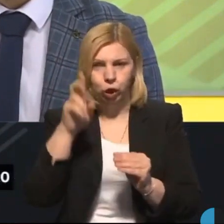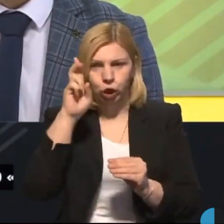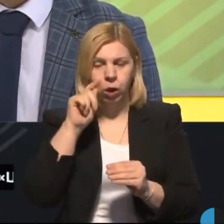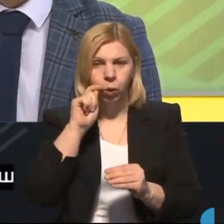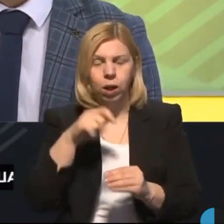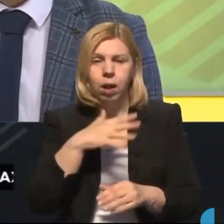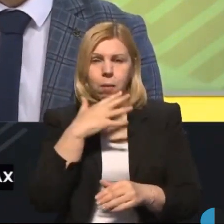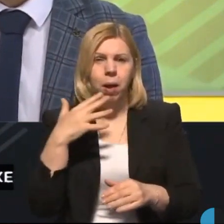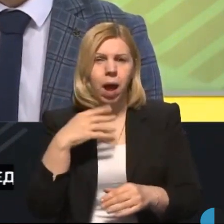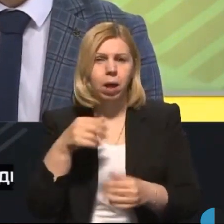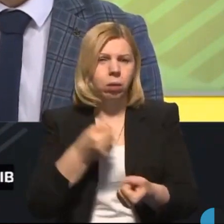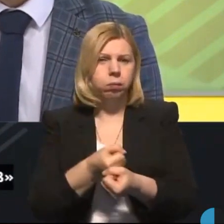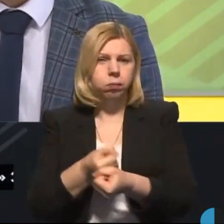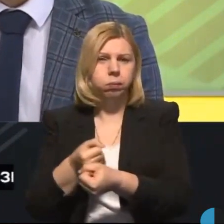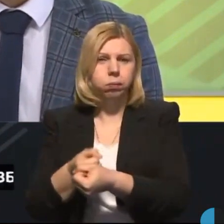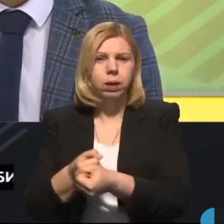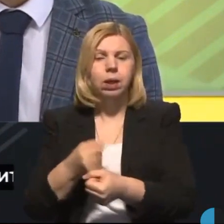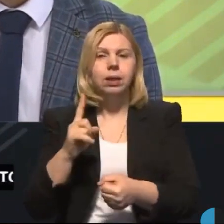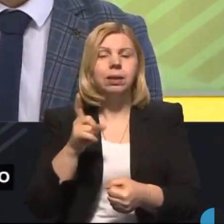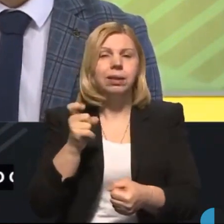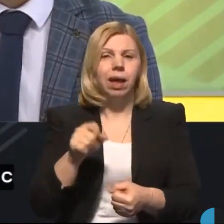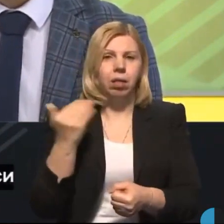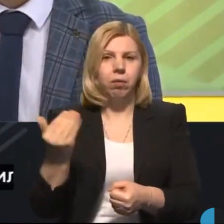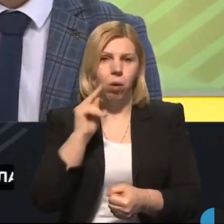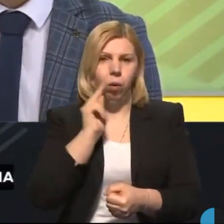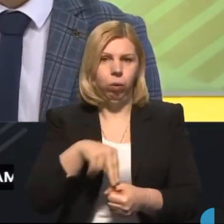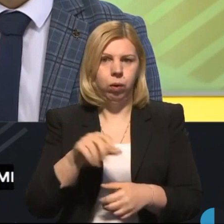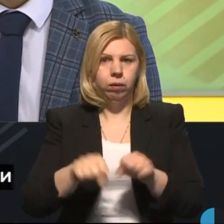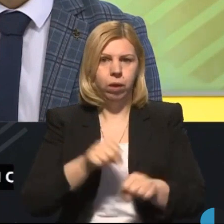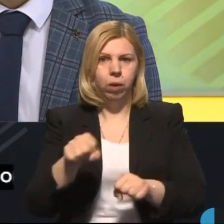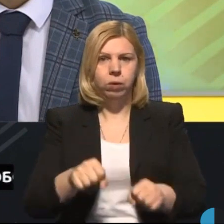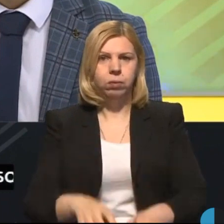чи багато ДТП трапляється якраз за участі велосипедистів?